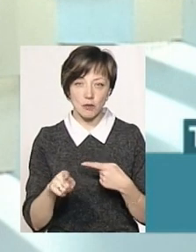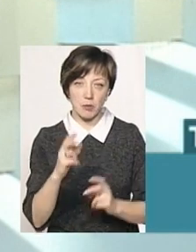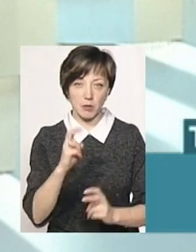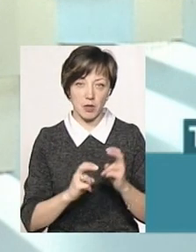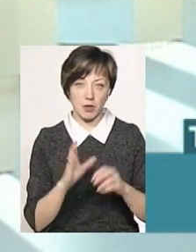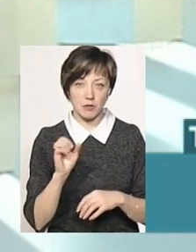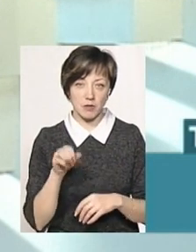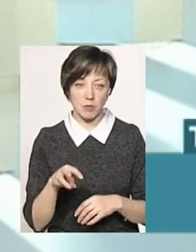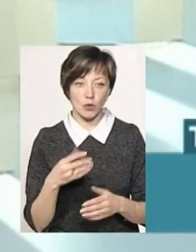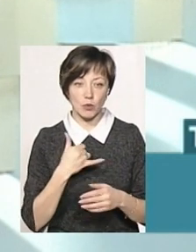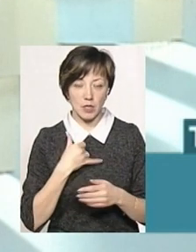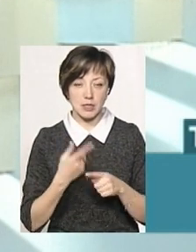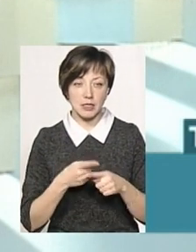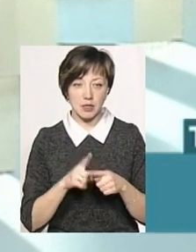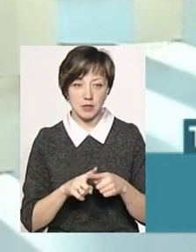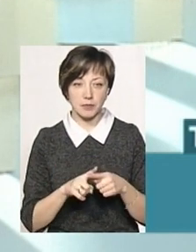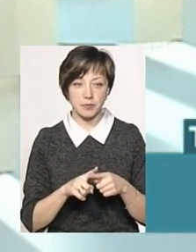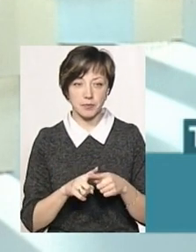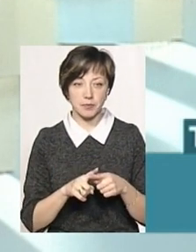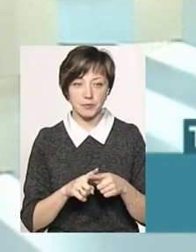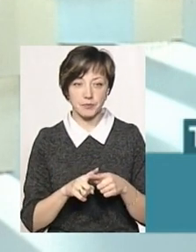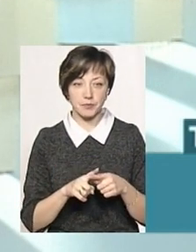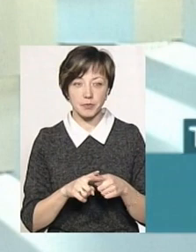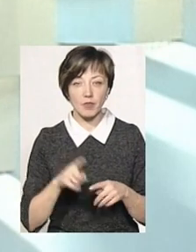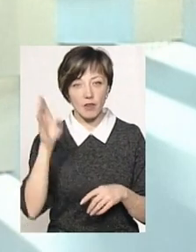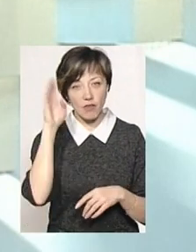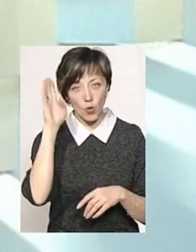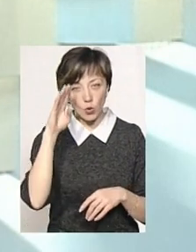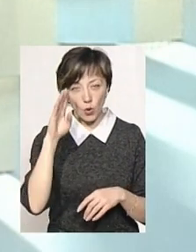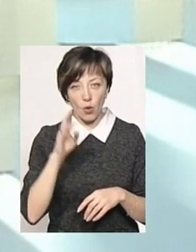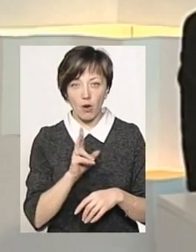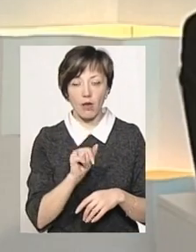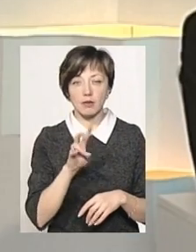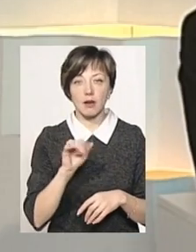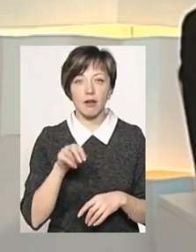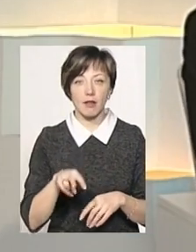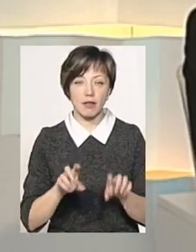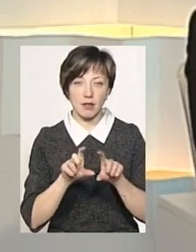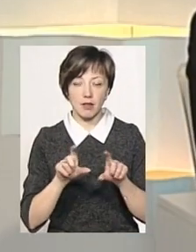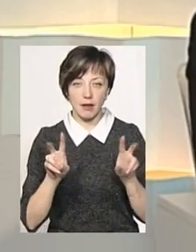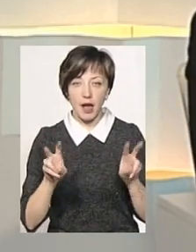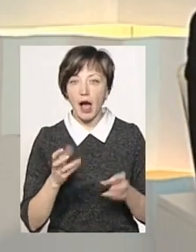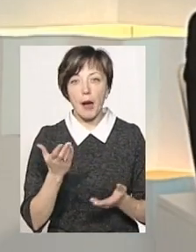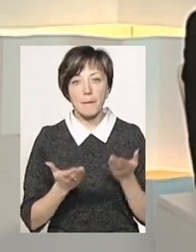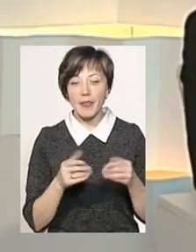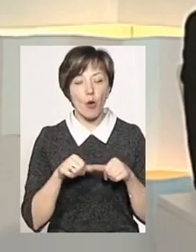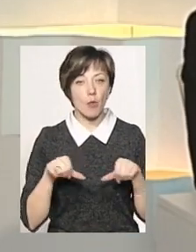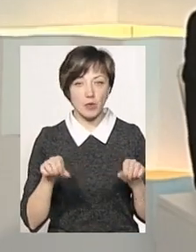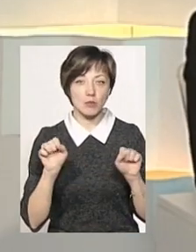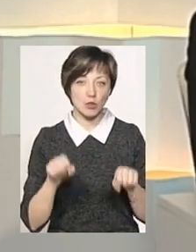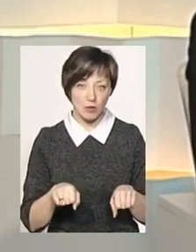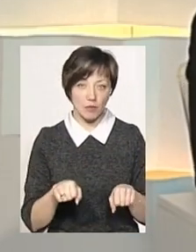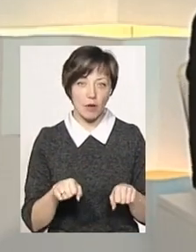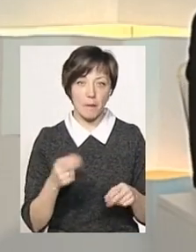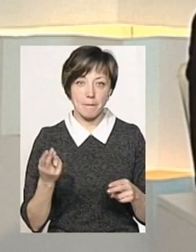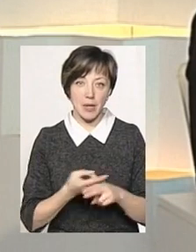комунальним підприємствам. У нас це на даний час, це Хмельницького доканалу. Якби от не НКРЄ, можливим було б